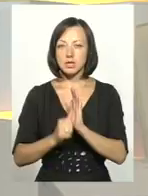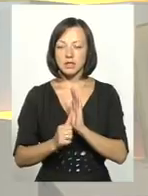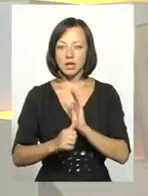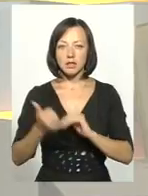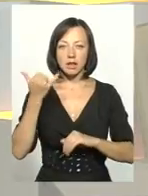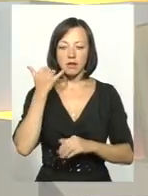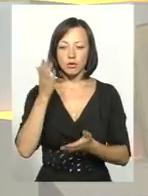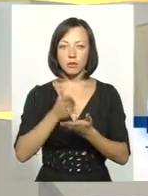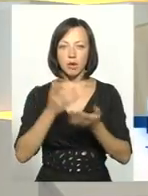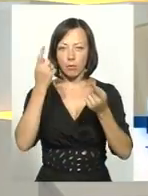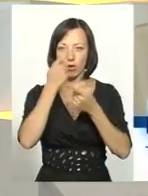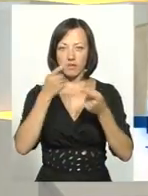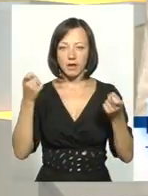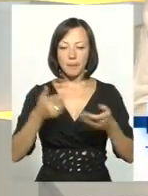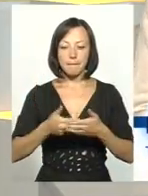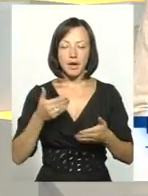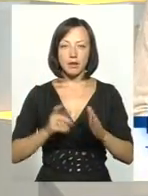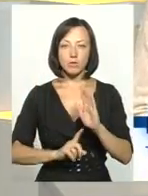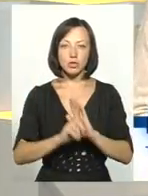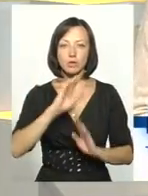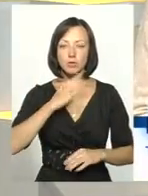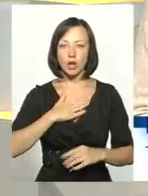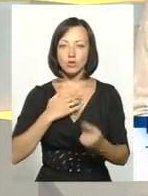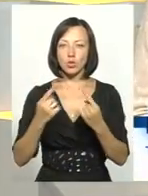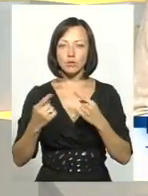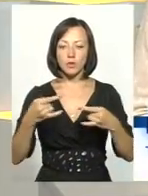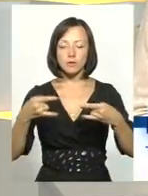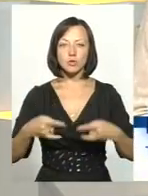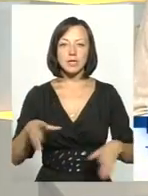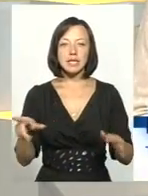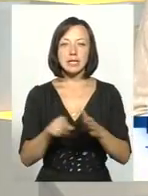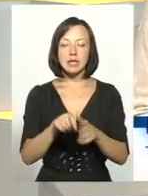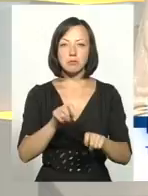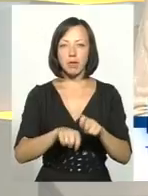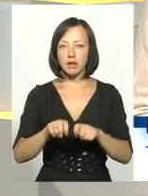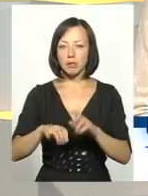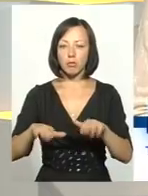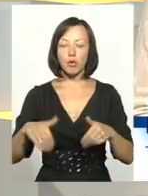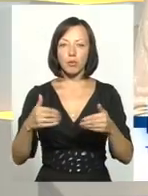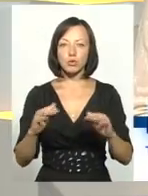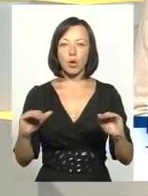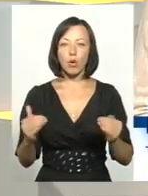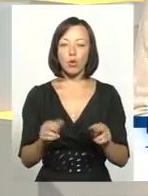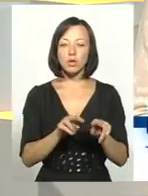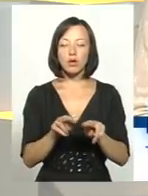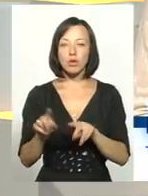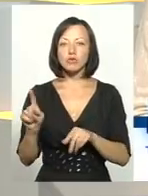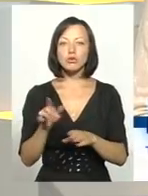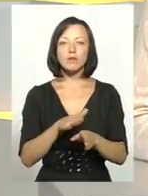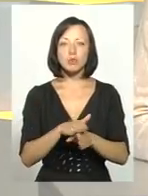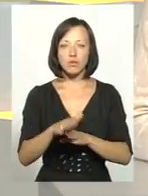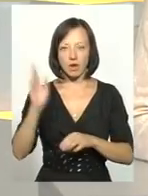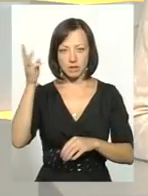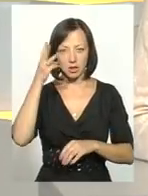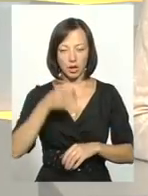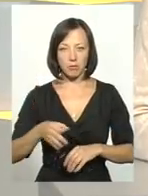телефон прямого ефіру. Та перед початком нашої розмови у студії з експертами пропоную короткий огляд того, що відбувається на